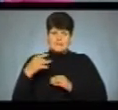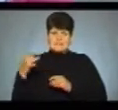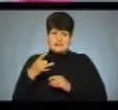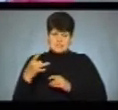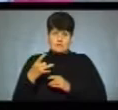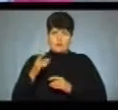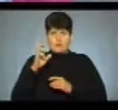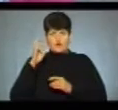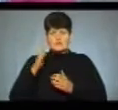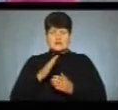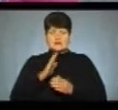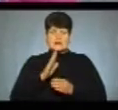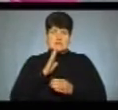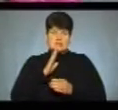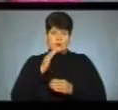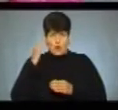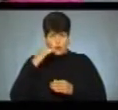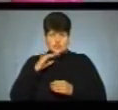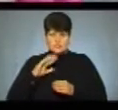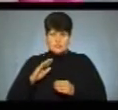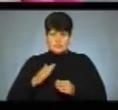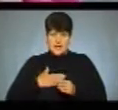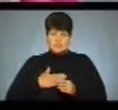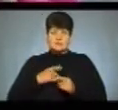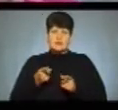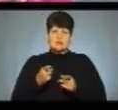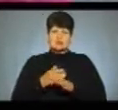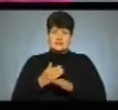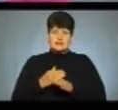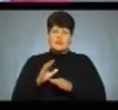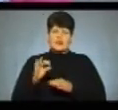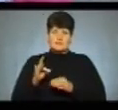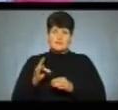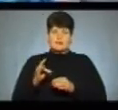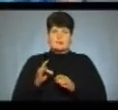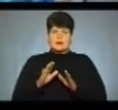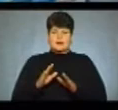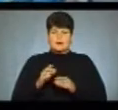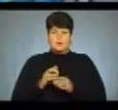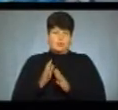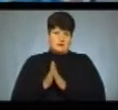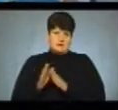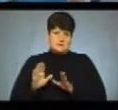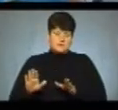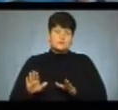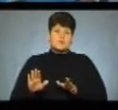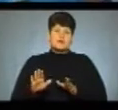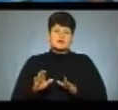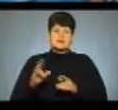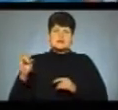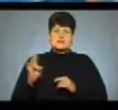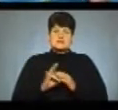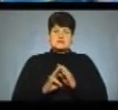богородиці Діва, очі наш. Тому ми частину вервиці, тобто три десятки, молилися співану. Священник церкви Матері Божої